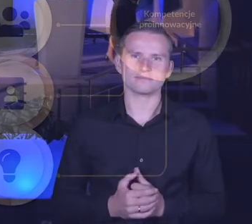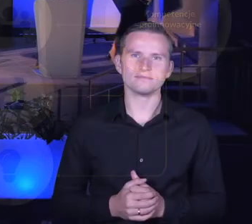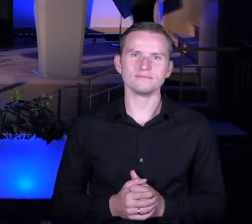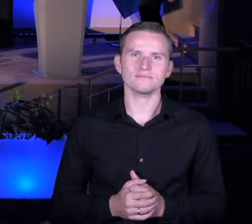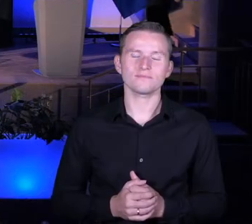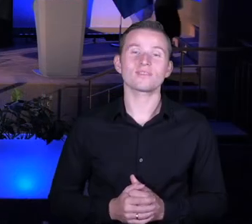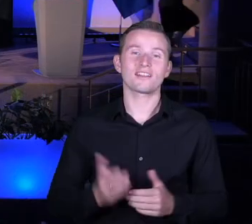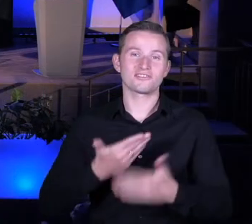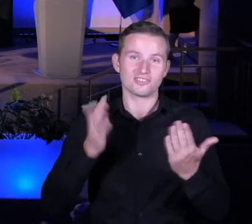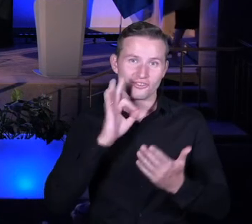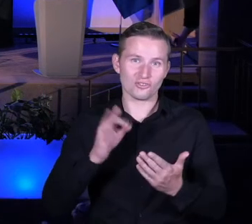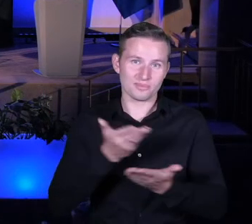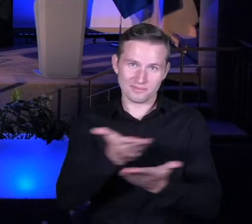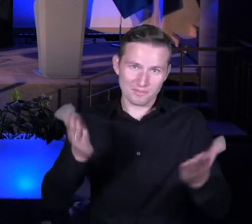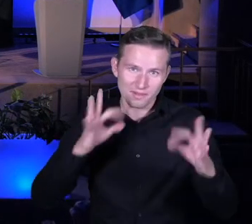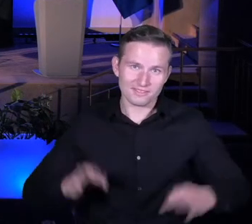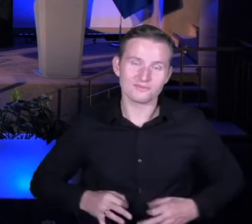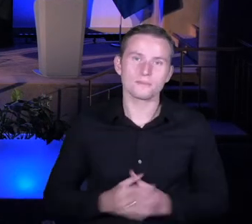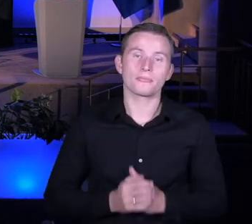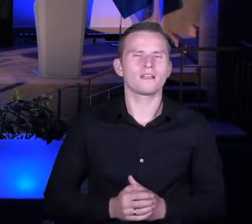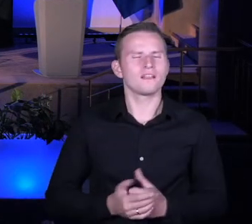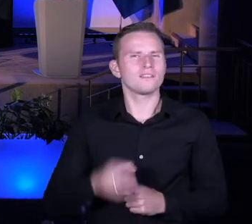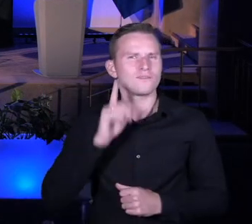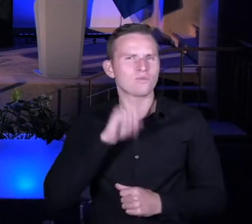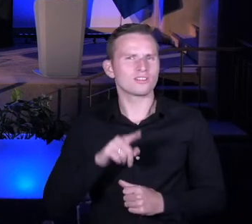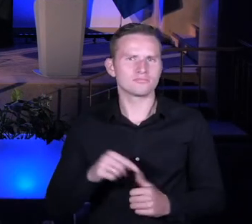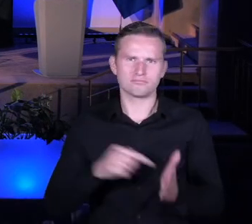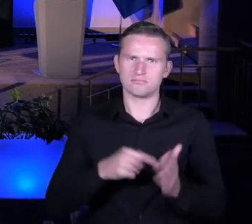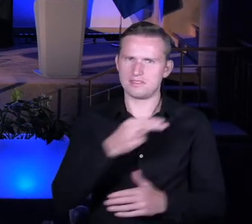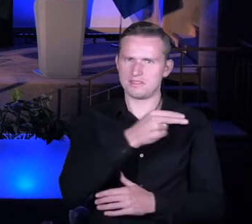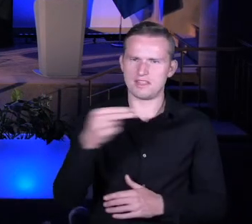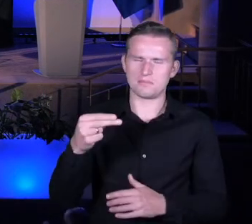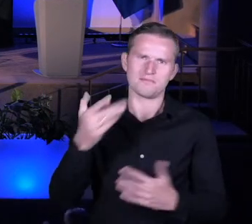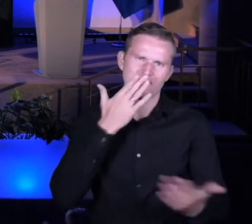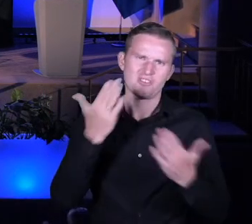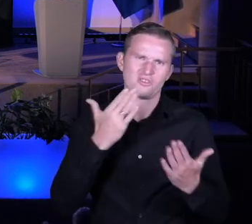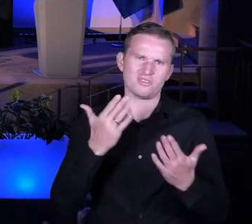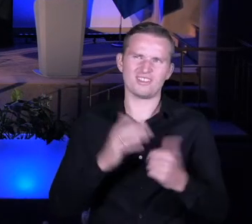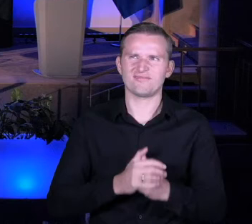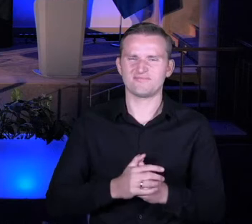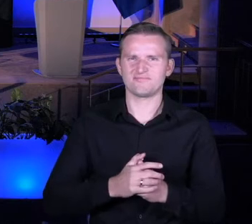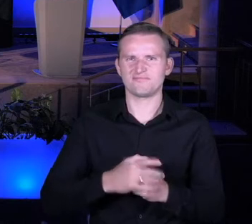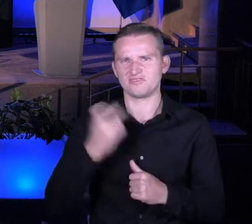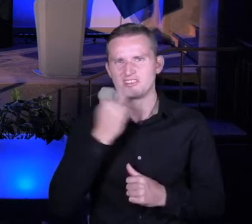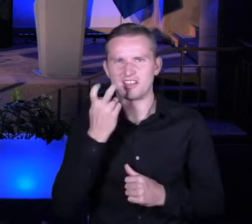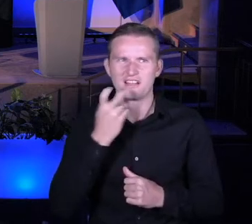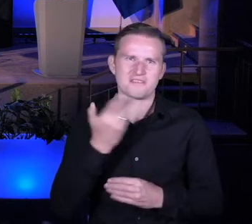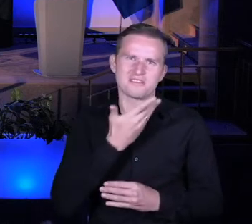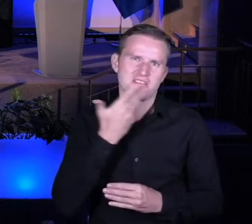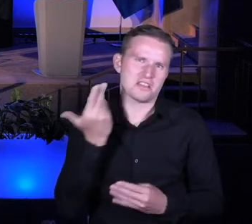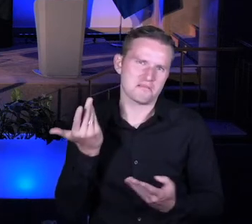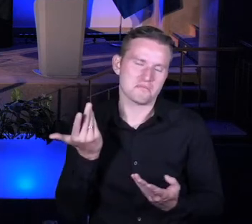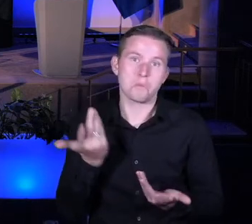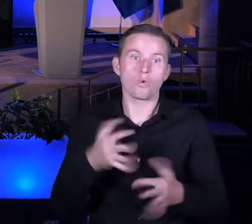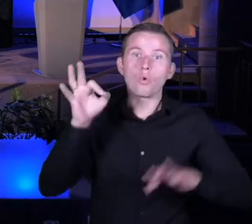Dzień dobry Państwu. właśnie, kontekst się może wydawać mniej interesujący niż ta główna rzecz, no bo konferencja jest o